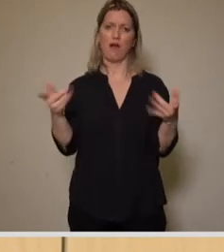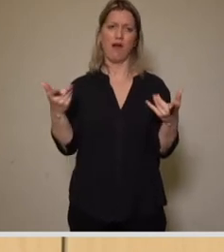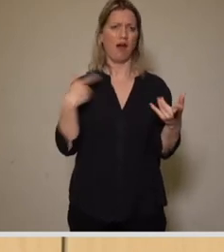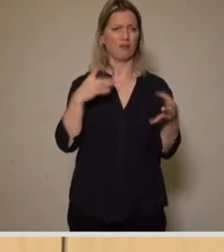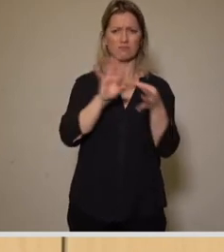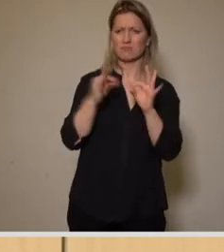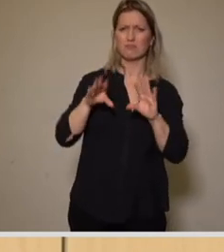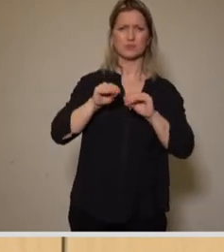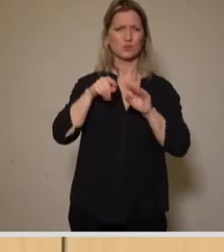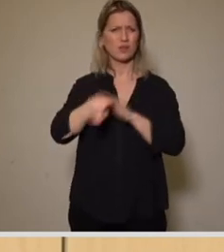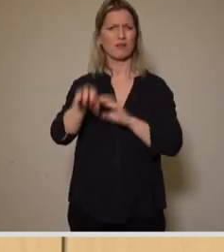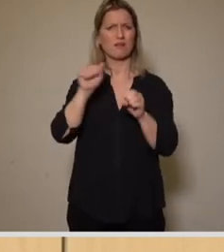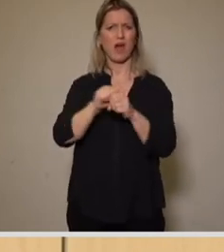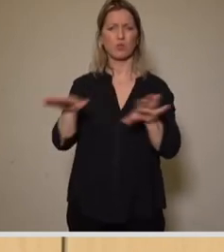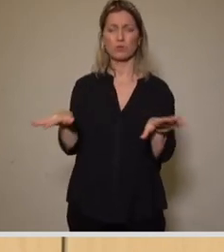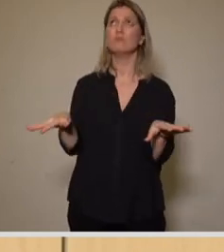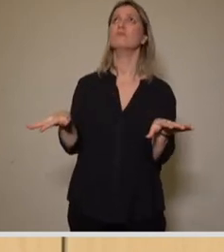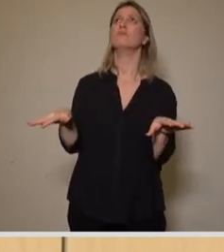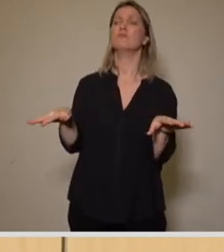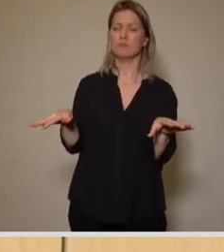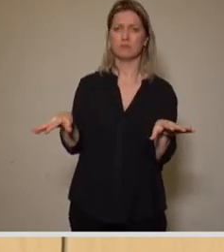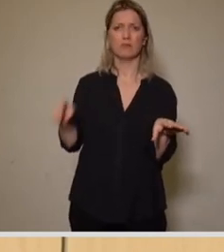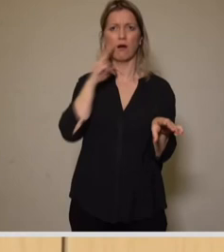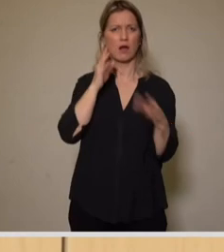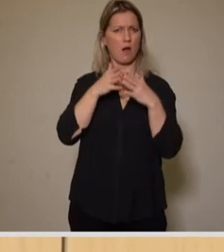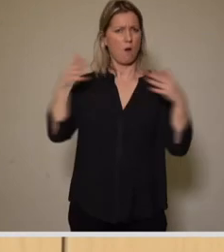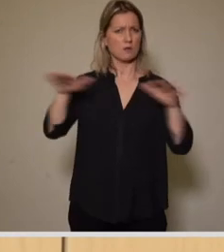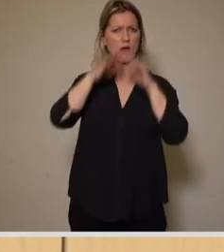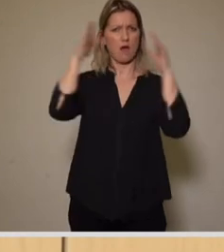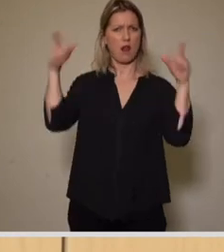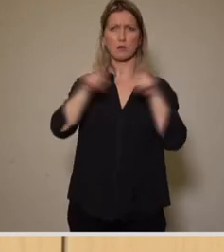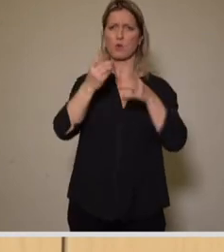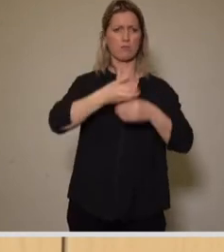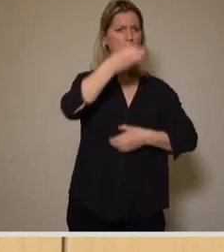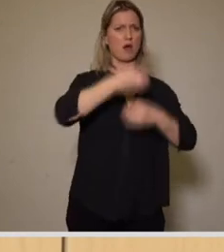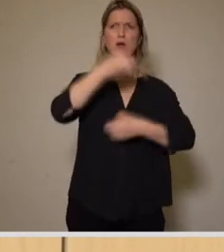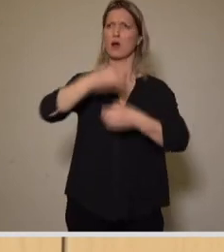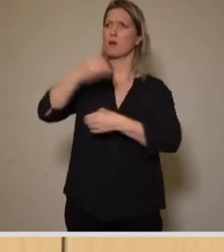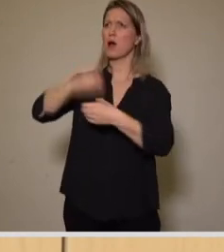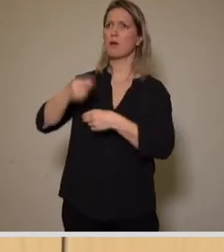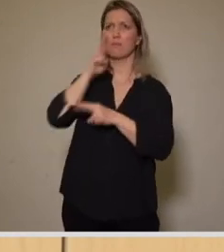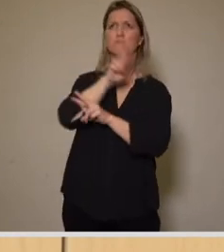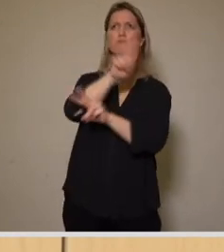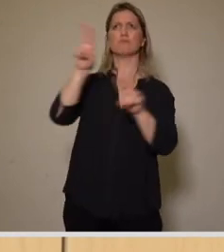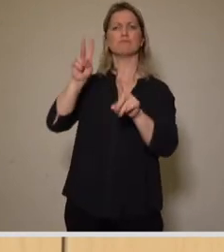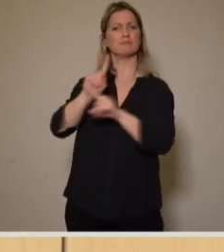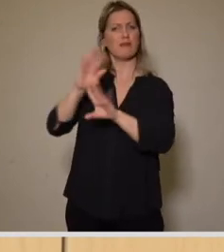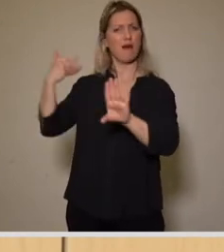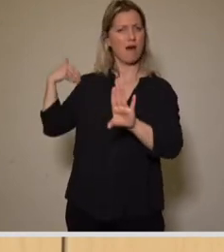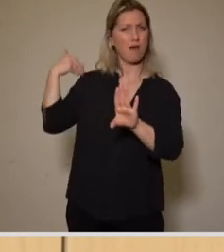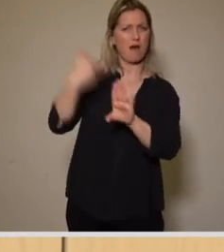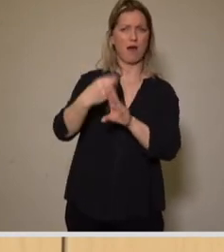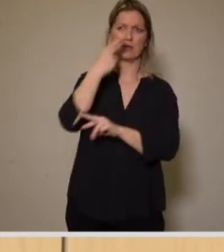Die große Schwimmhalle hat fast sakralen Charakter. schwingen die Sozialutopien der Zeit mit durch